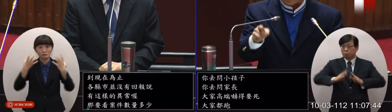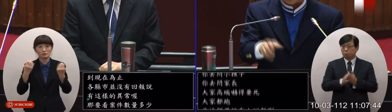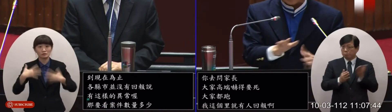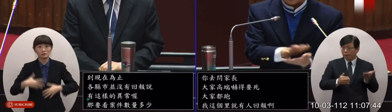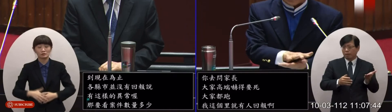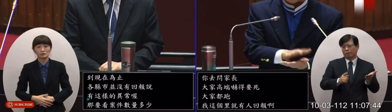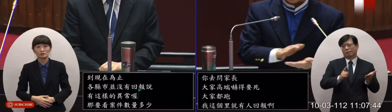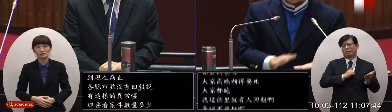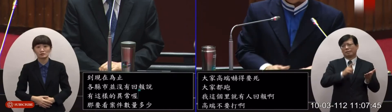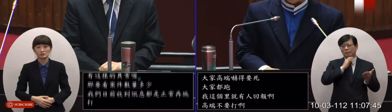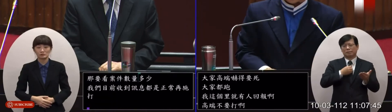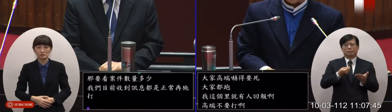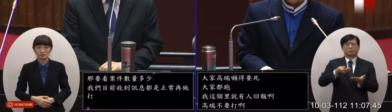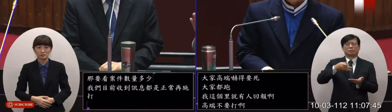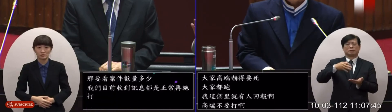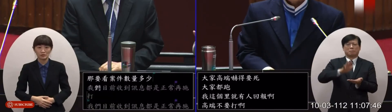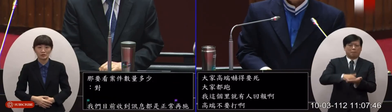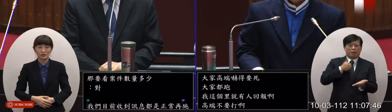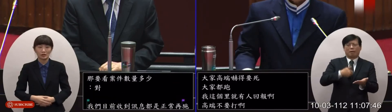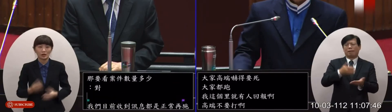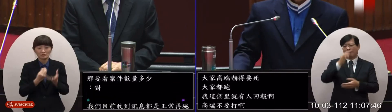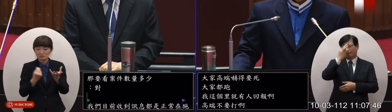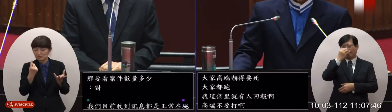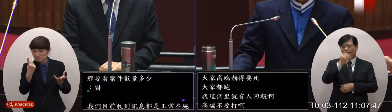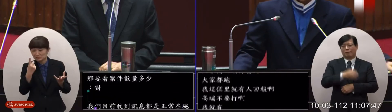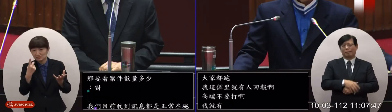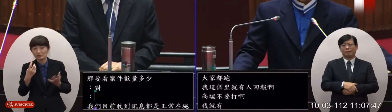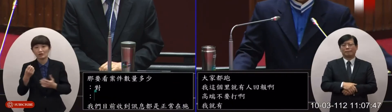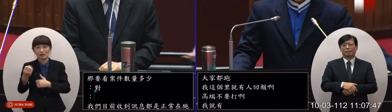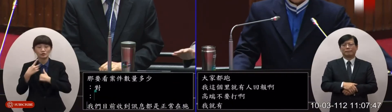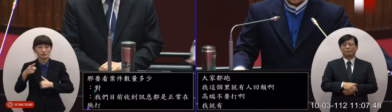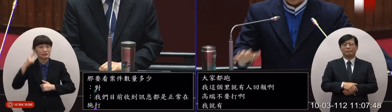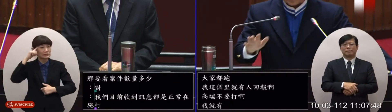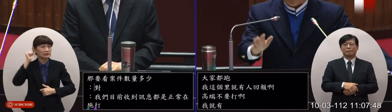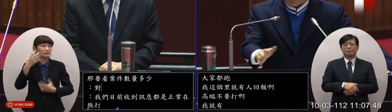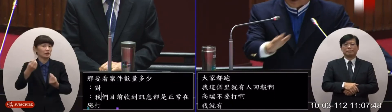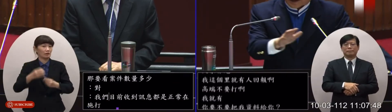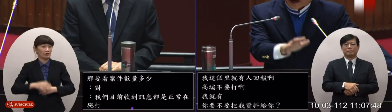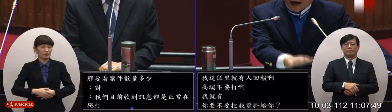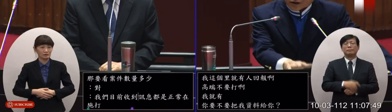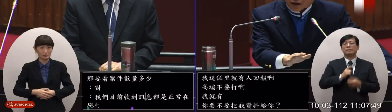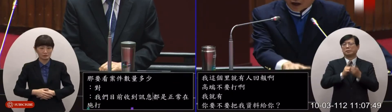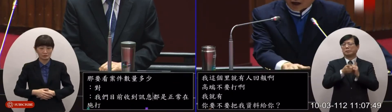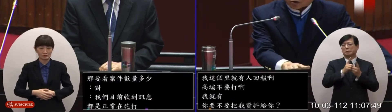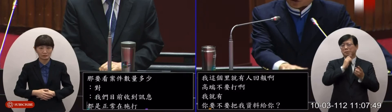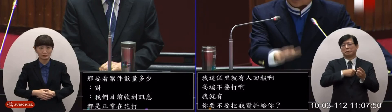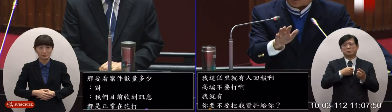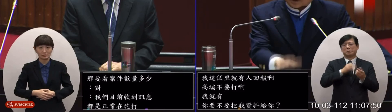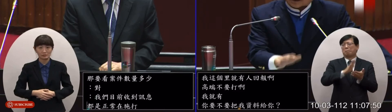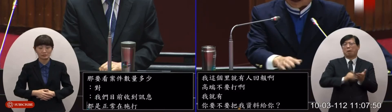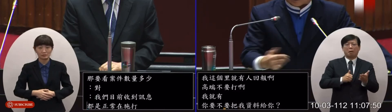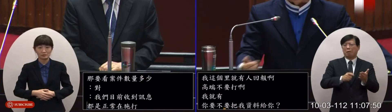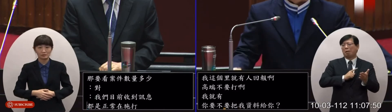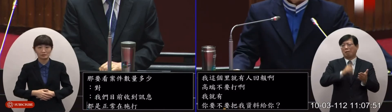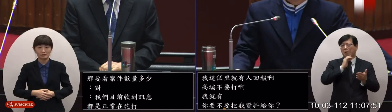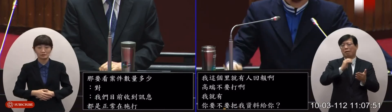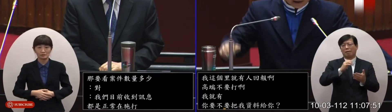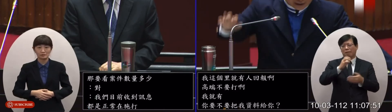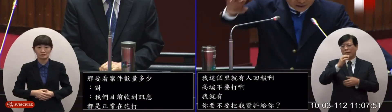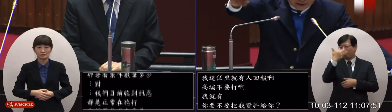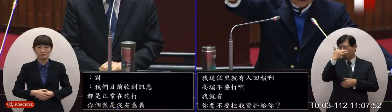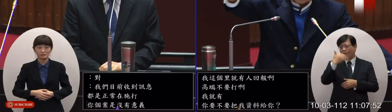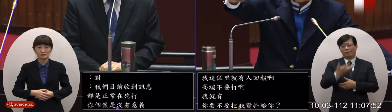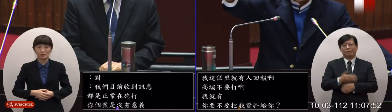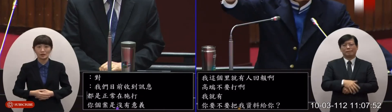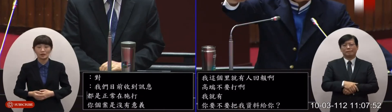那是因為你把你蓋起來啊你個案的話是沒有意義啦要看整整體啦就是把人蓋起來所以你也不知道打蓋端這個